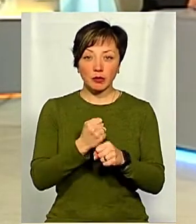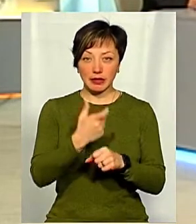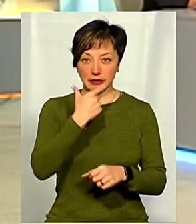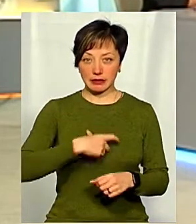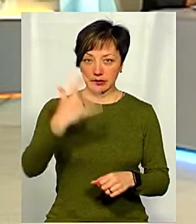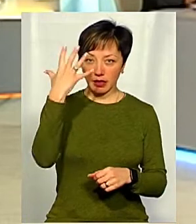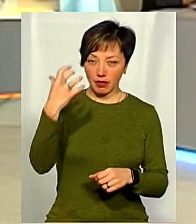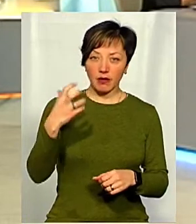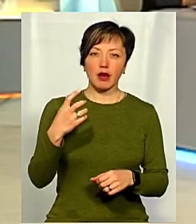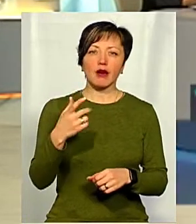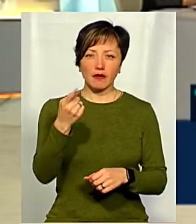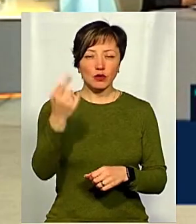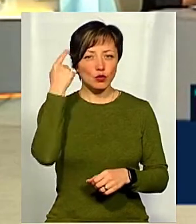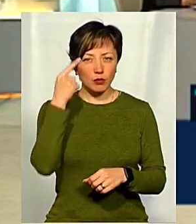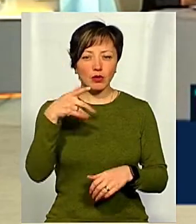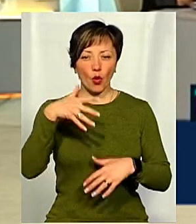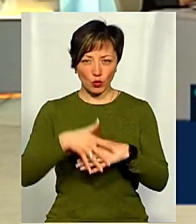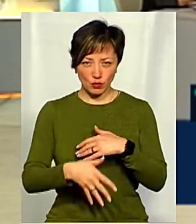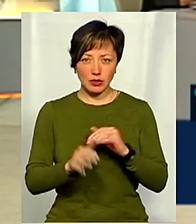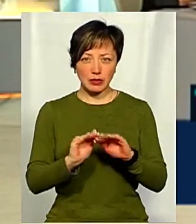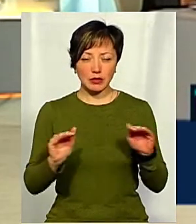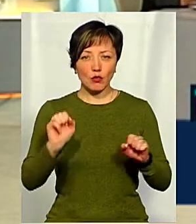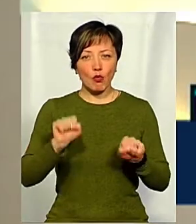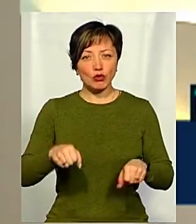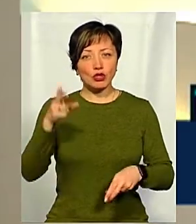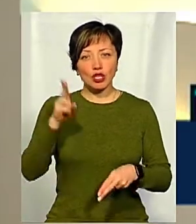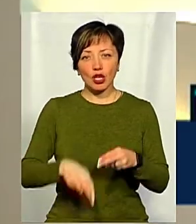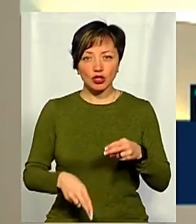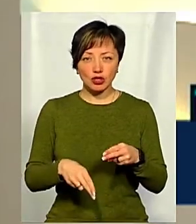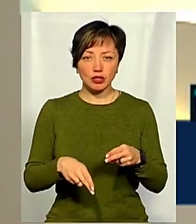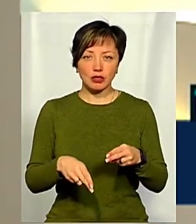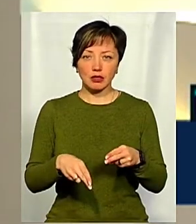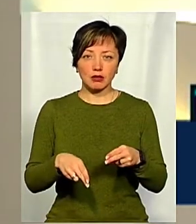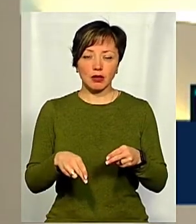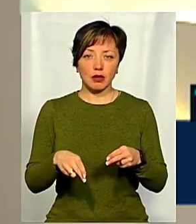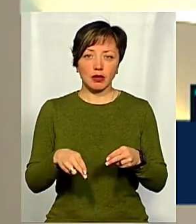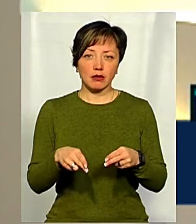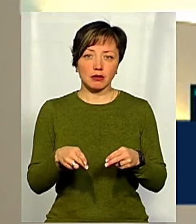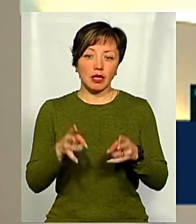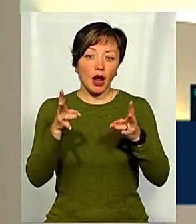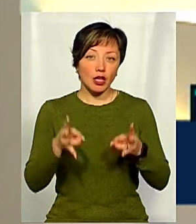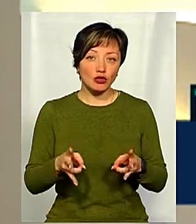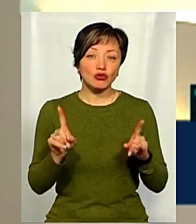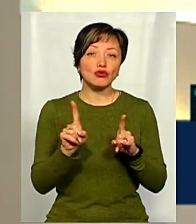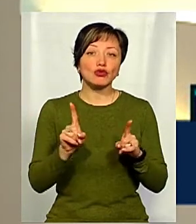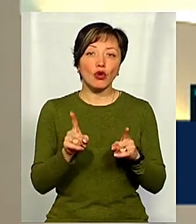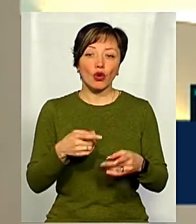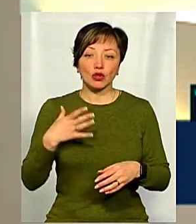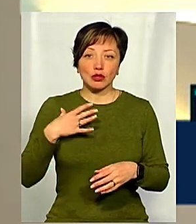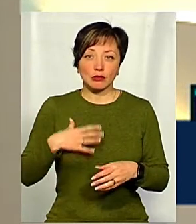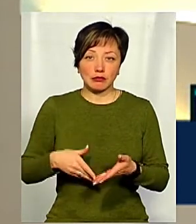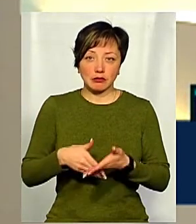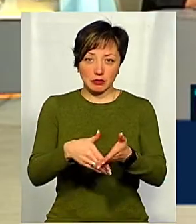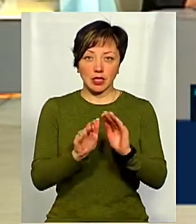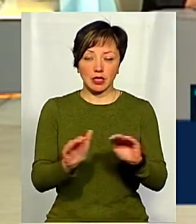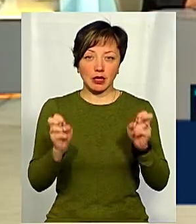розуміли, що це може закінчитися не так, як вони планували? І що ж товхає дітей